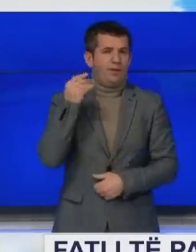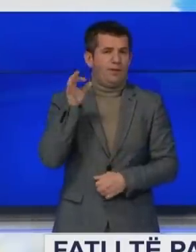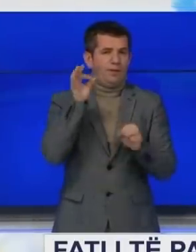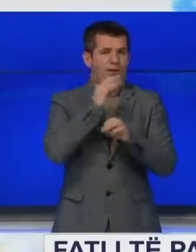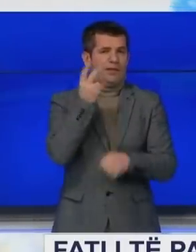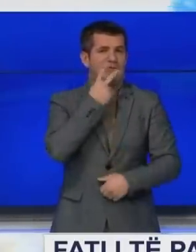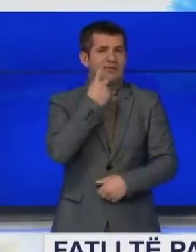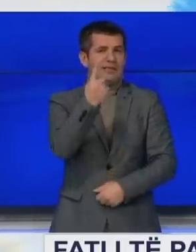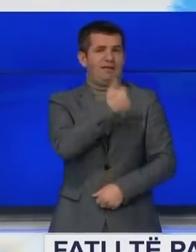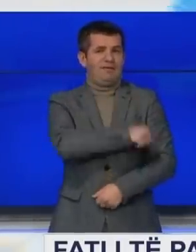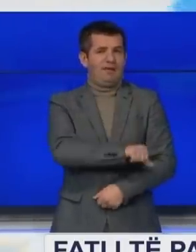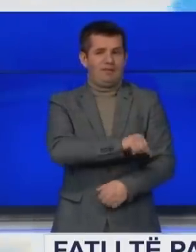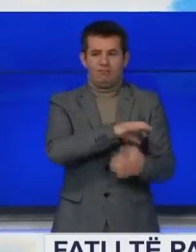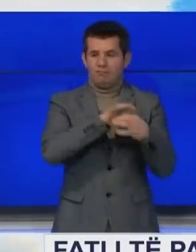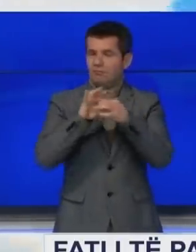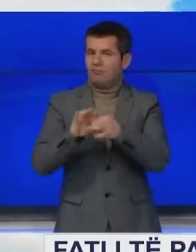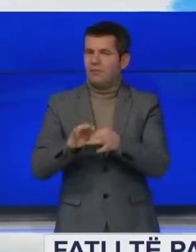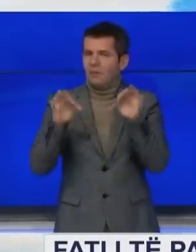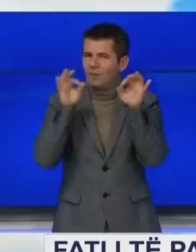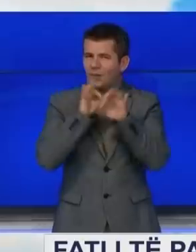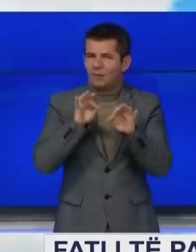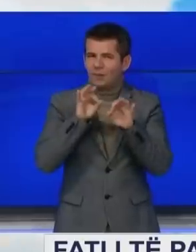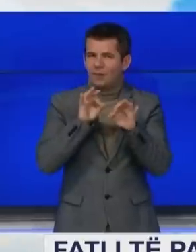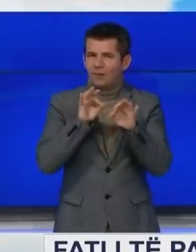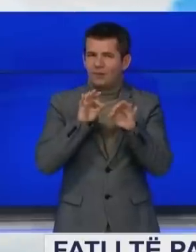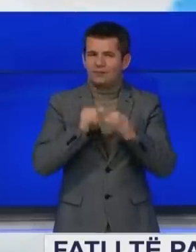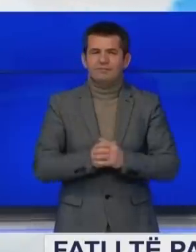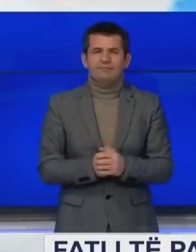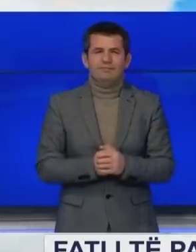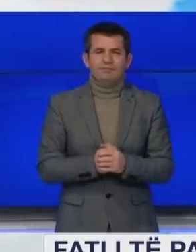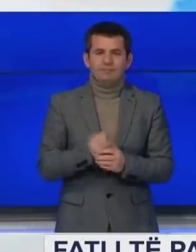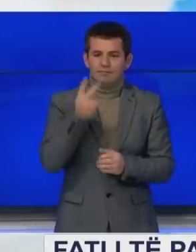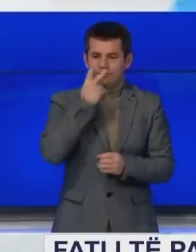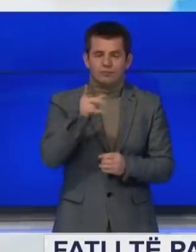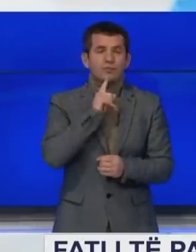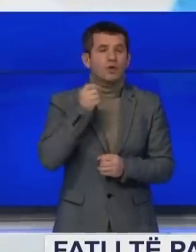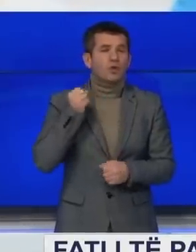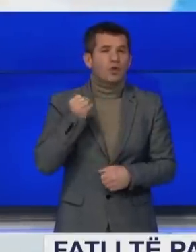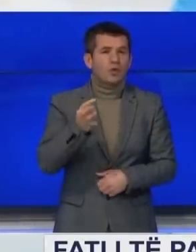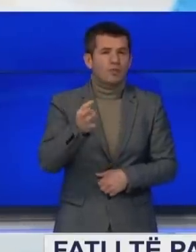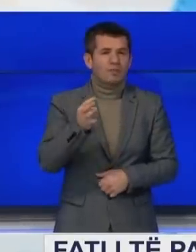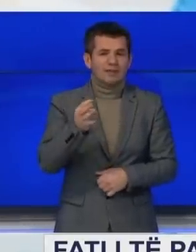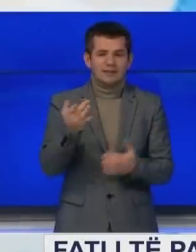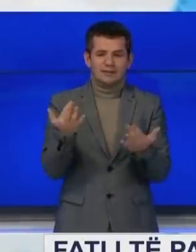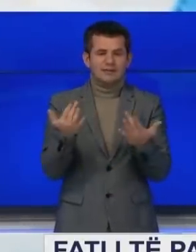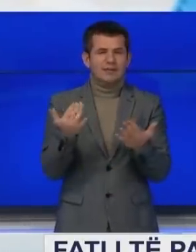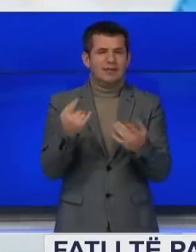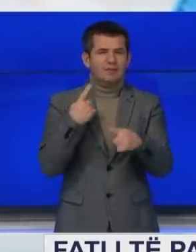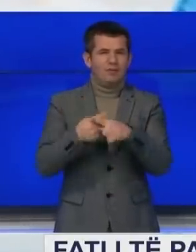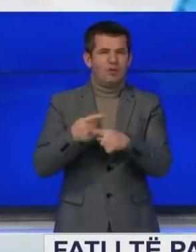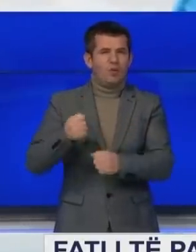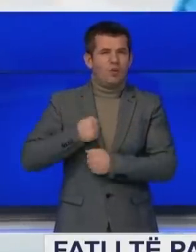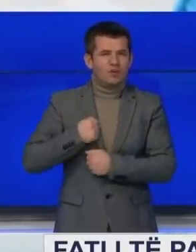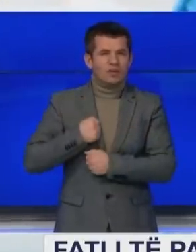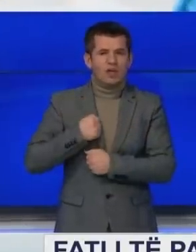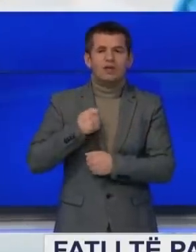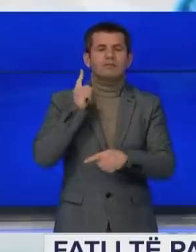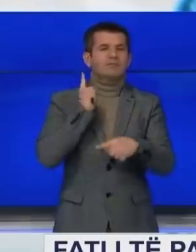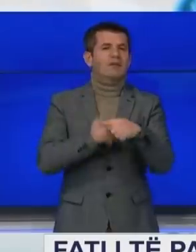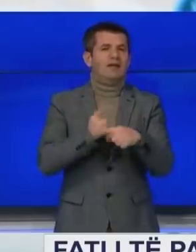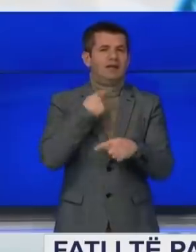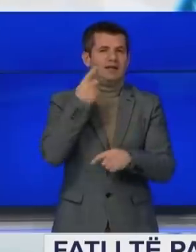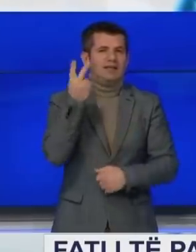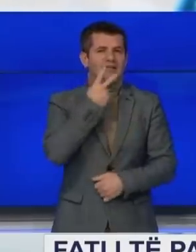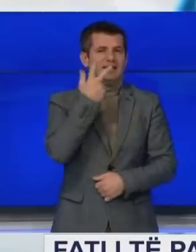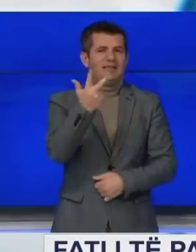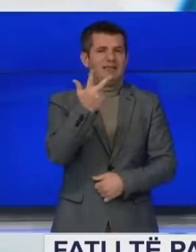një zetë e një vjetë djetë a e punë. Ku e një më rëvlo që është numëri i caktume dhe ushtria i ka morën një zetë